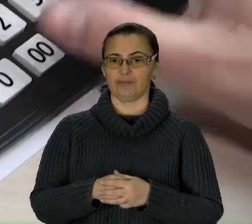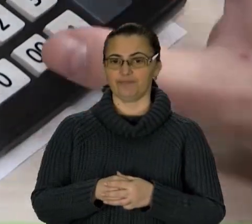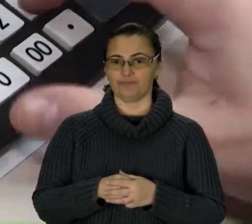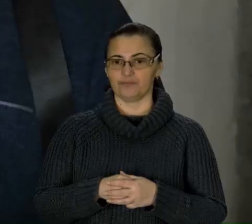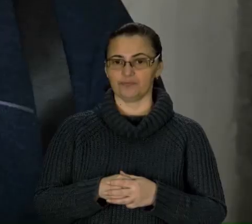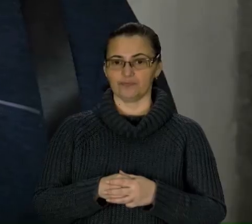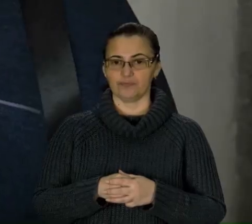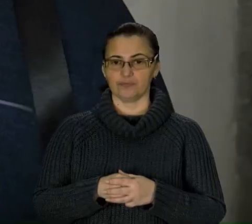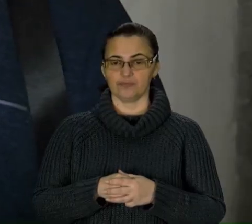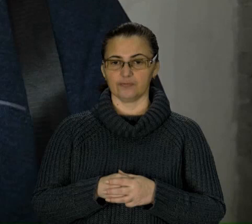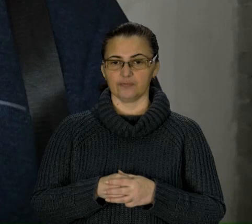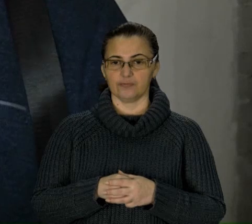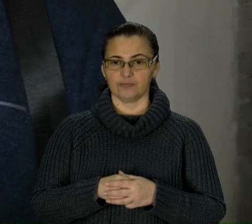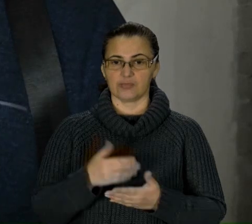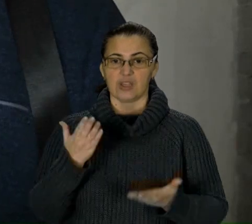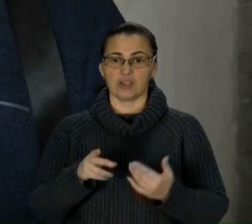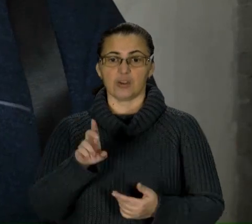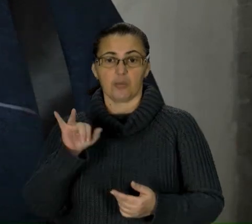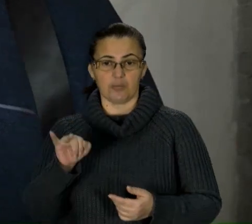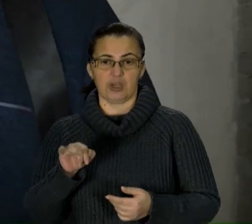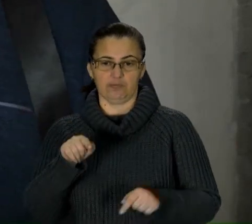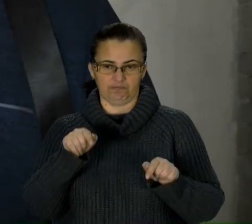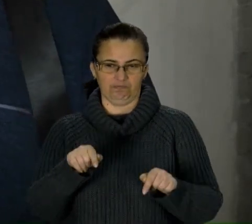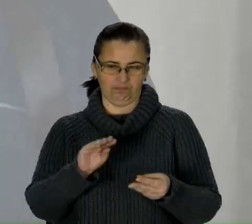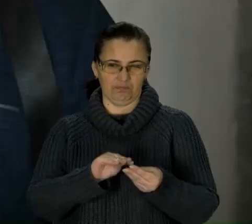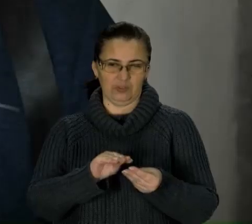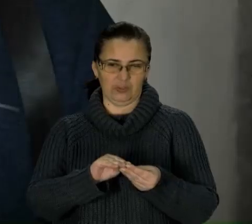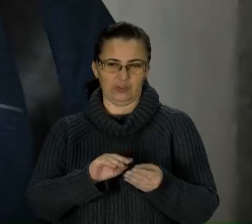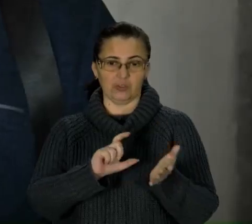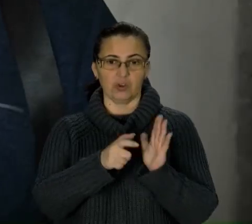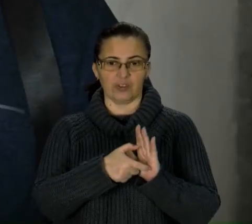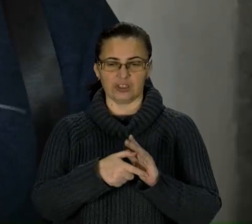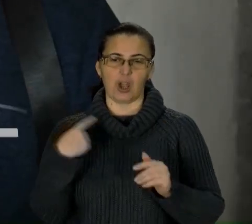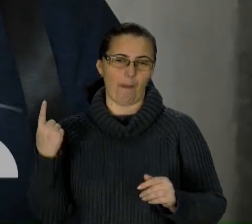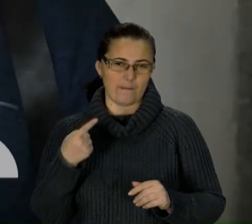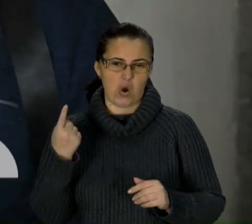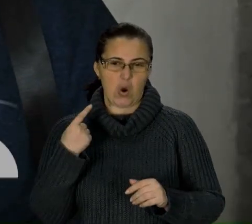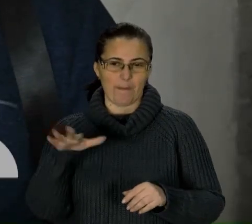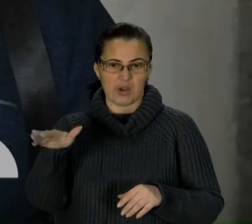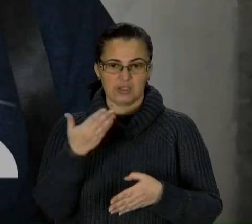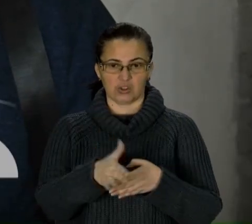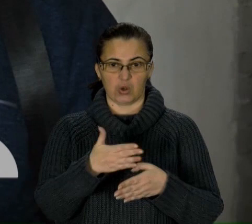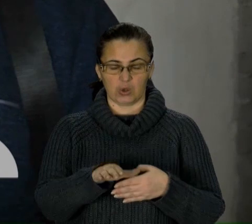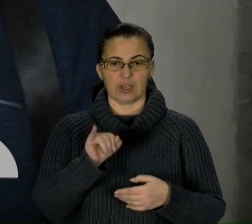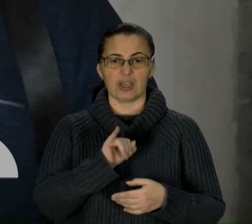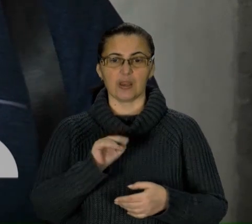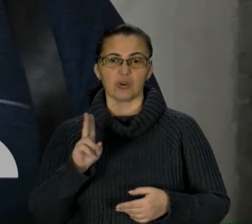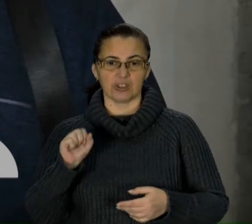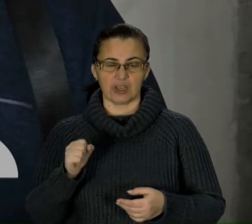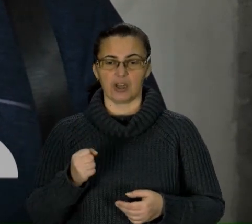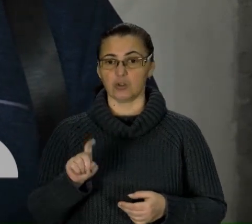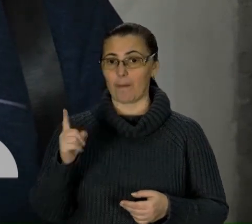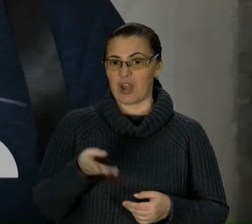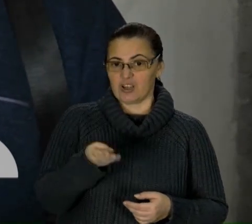системою нарахувань. Якщо б за ці метри квадратні я б платив по звичайній іпотеці, то сума перша б становила 11